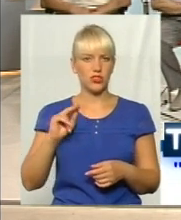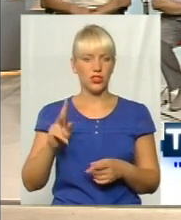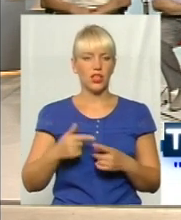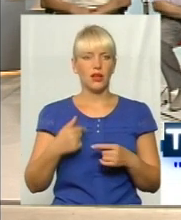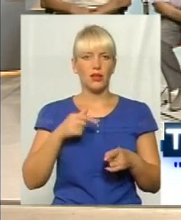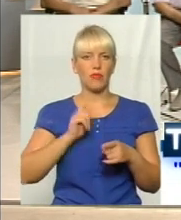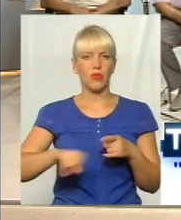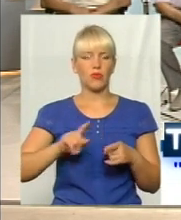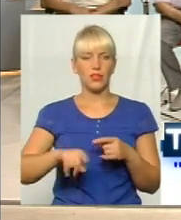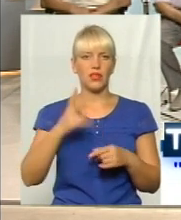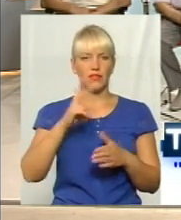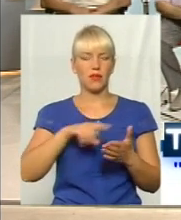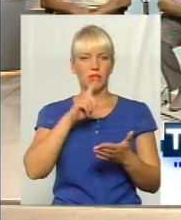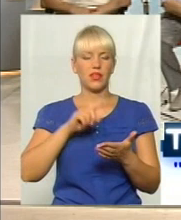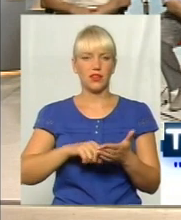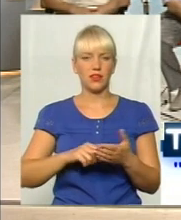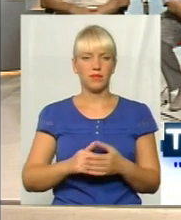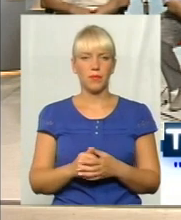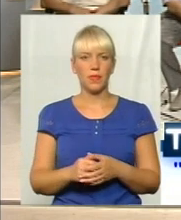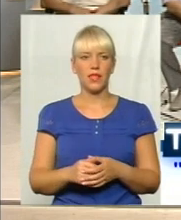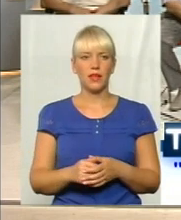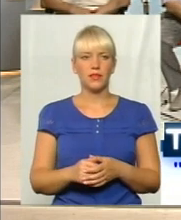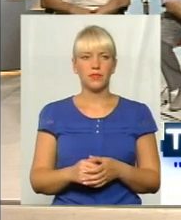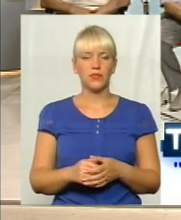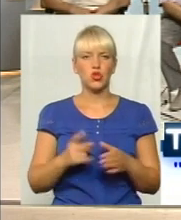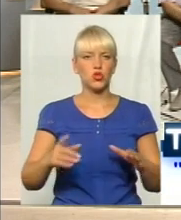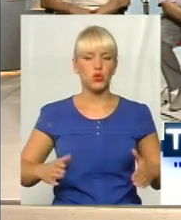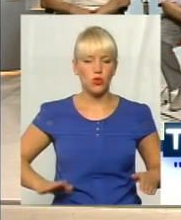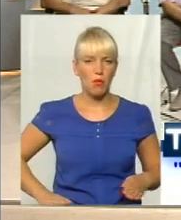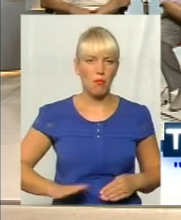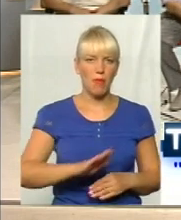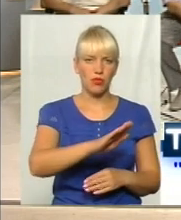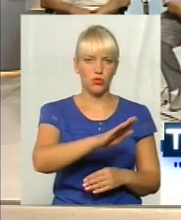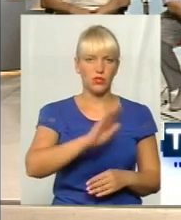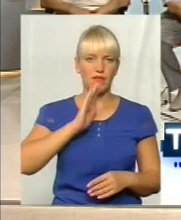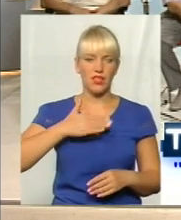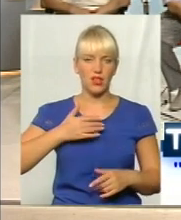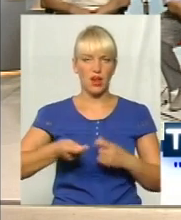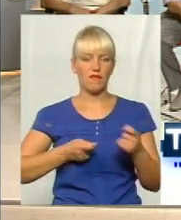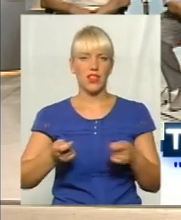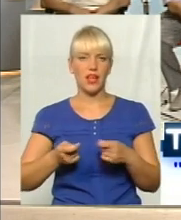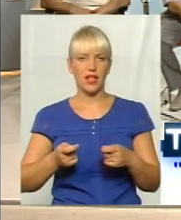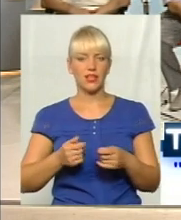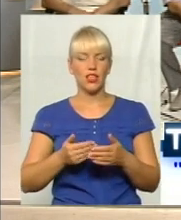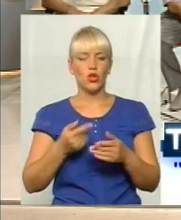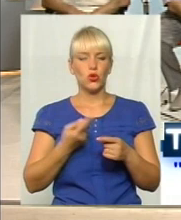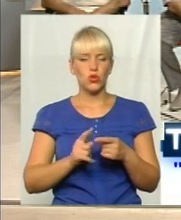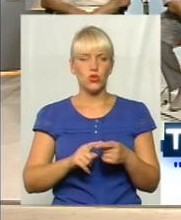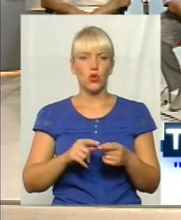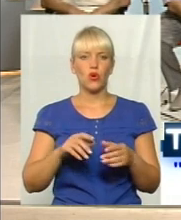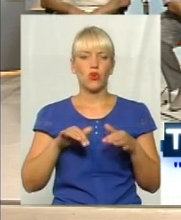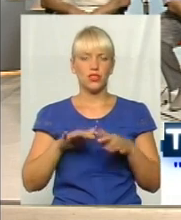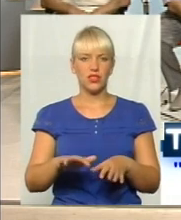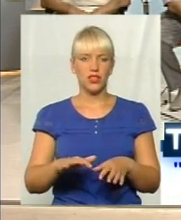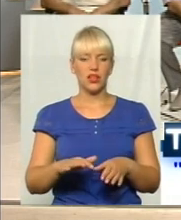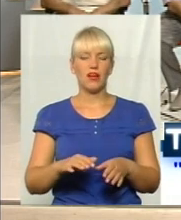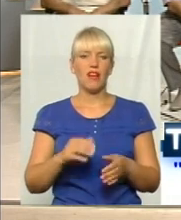По безлінькому два питання. Давайте. На що, пан досіг? Наша влада до цього діла підноситься